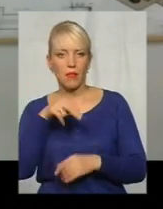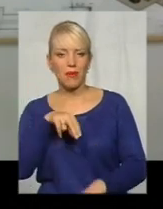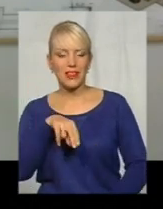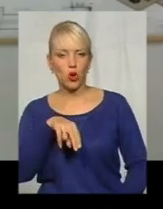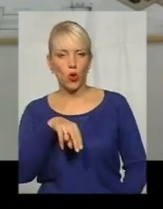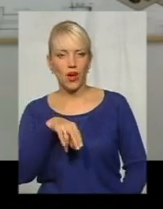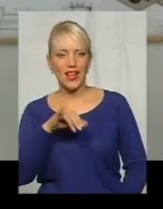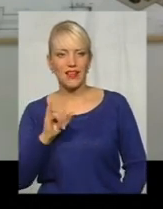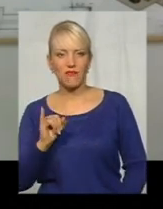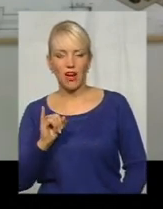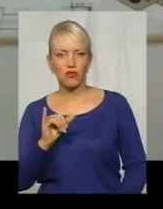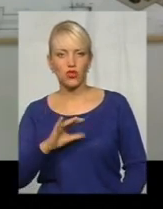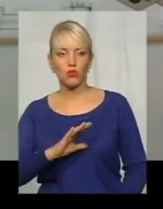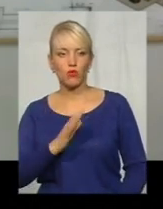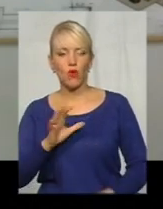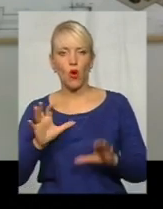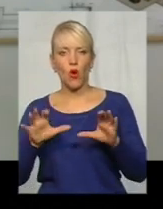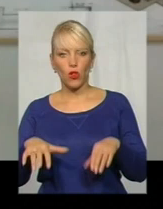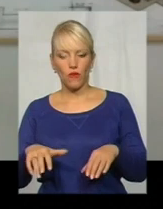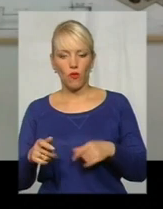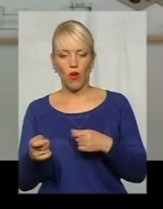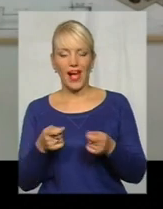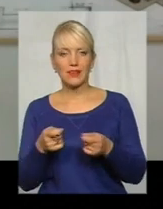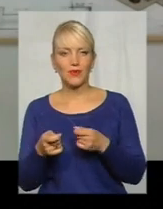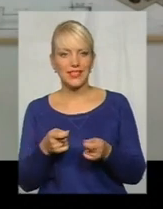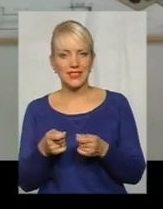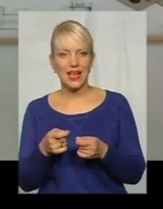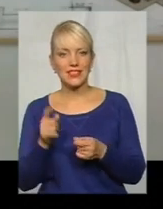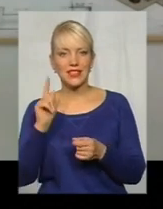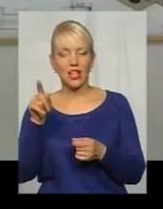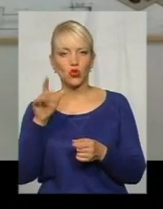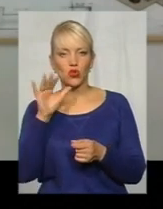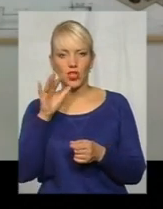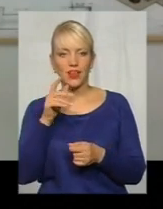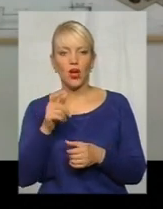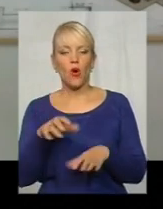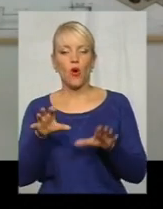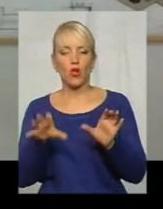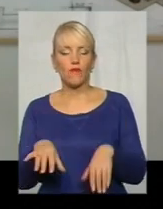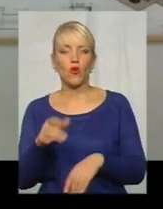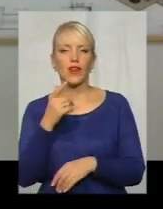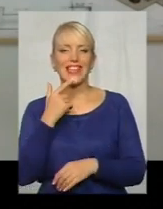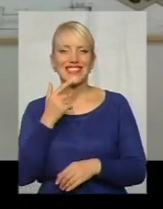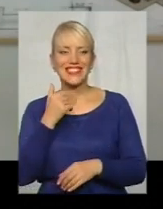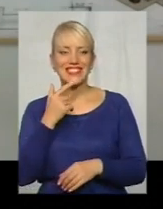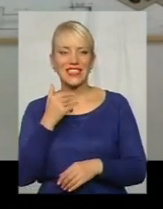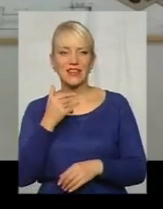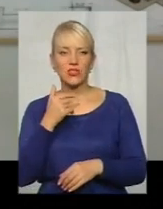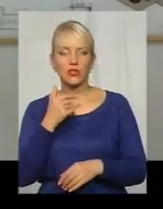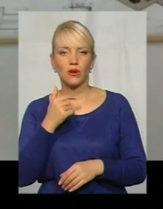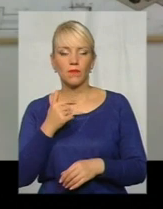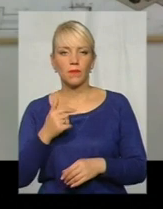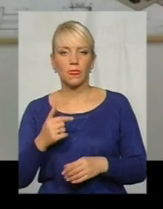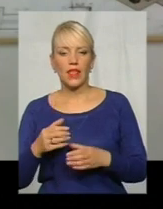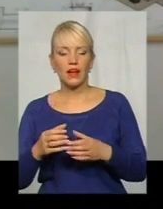Іванович був головою адміністрації і на той час головою Красилівського